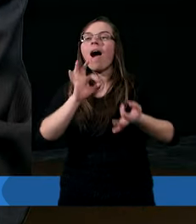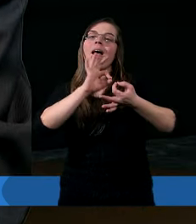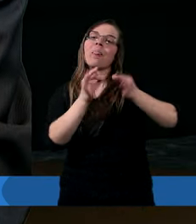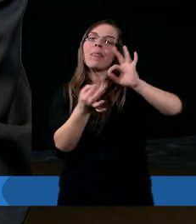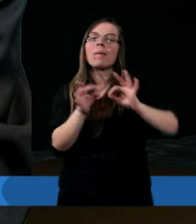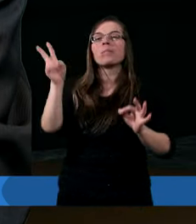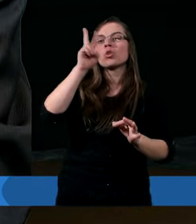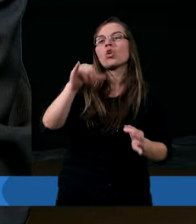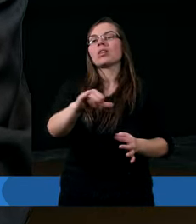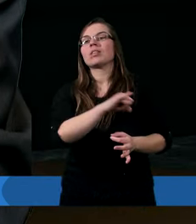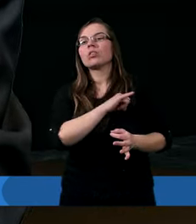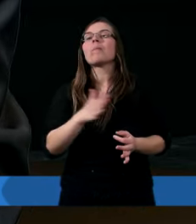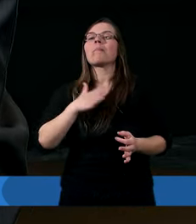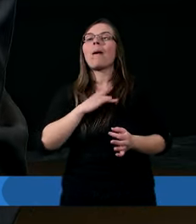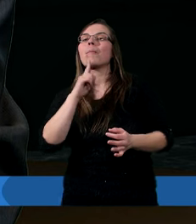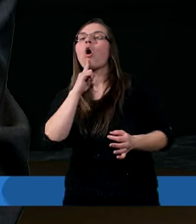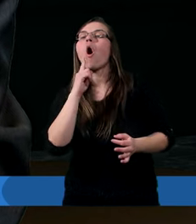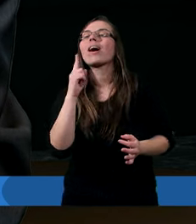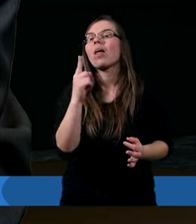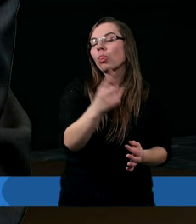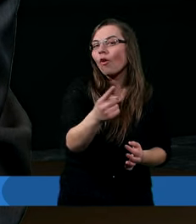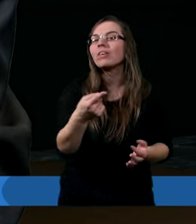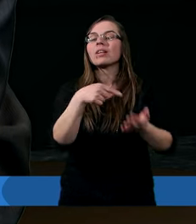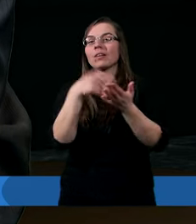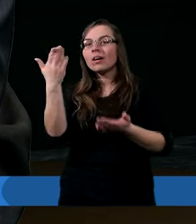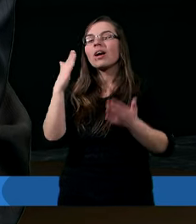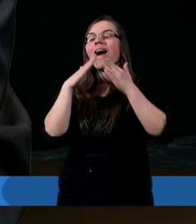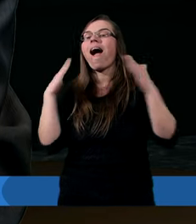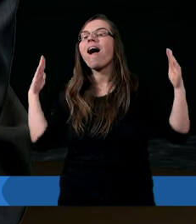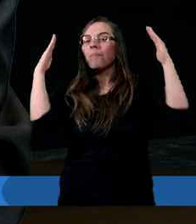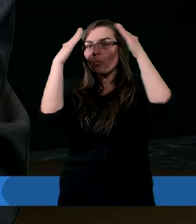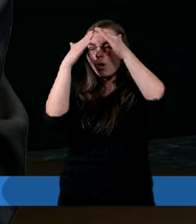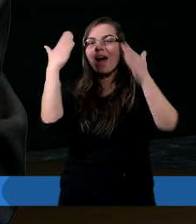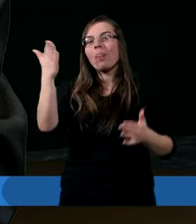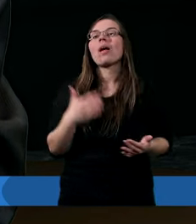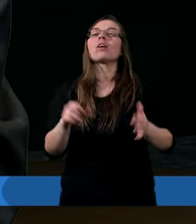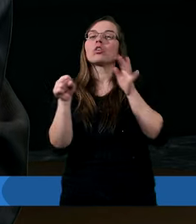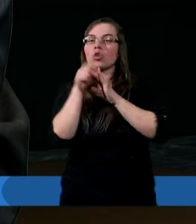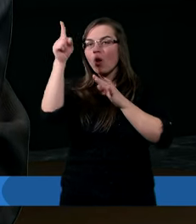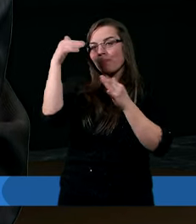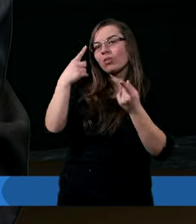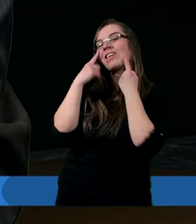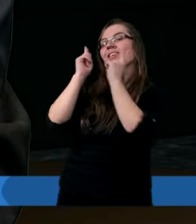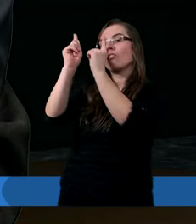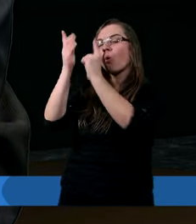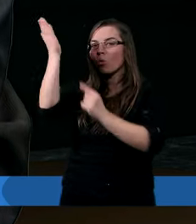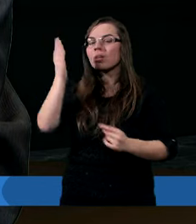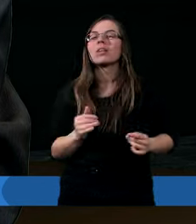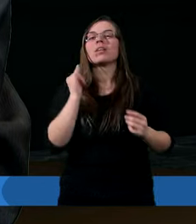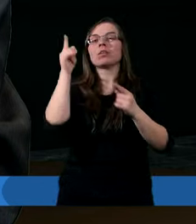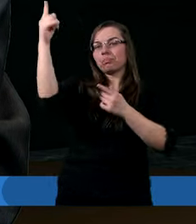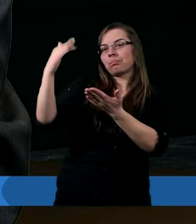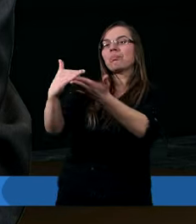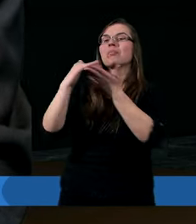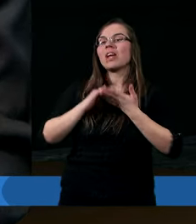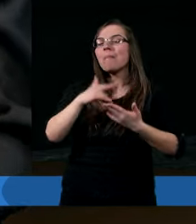gdyby kto zgrzeszył, to mamy oryndownika. On jest kapłanym. Do niego możemy się zwrócić. I on nam